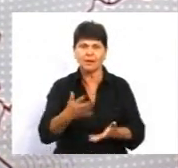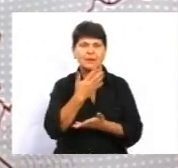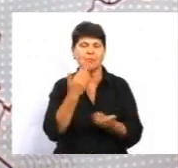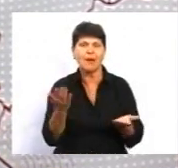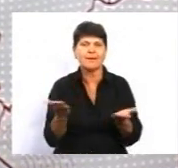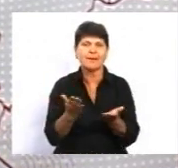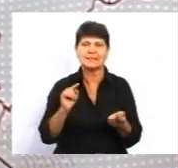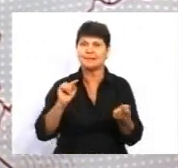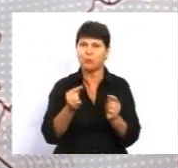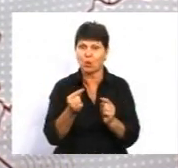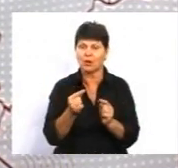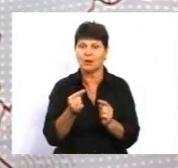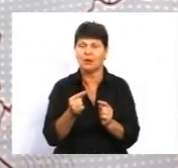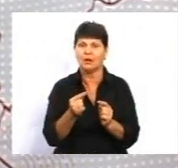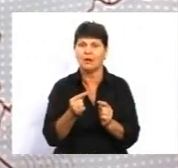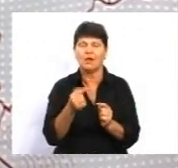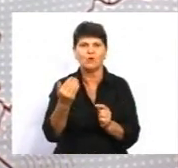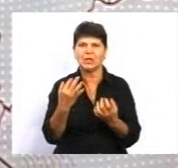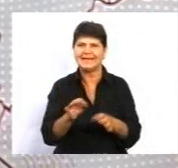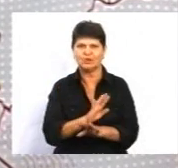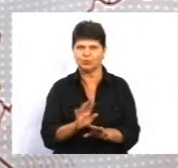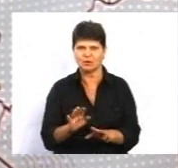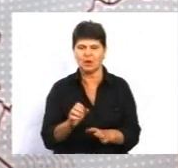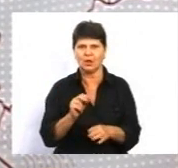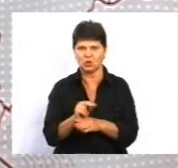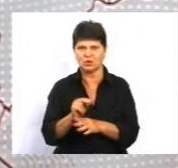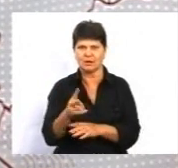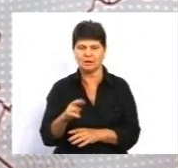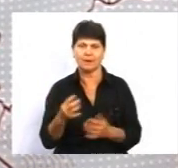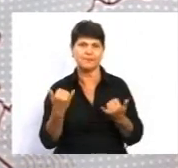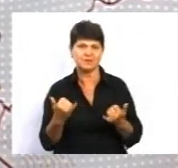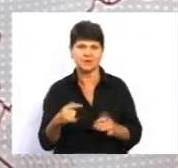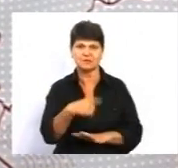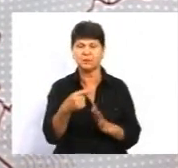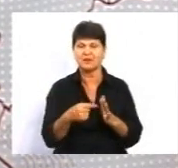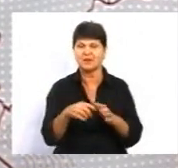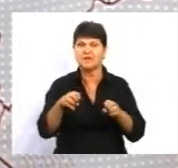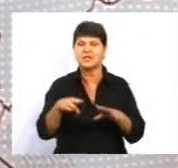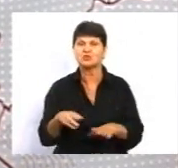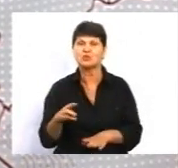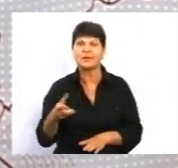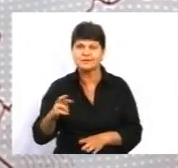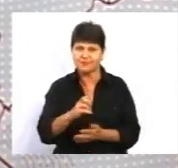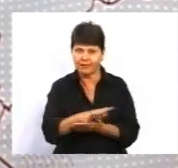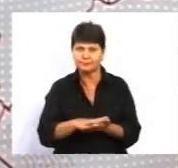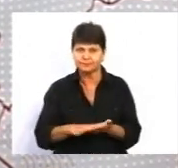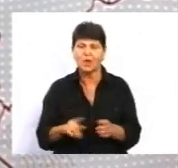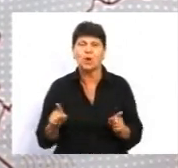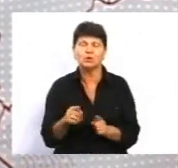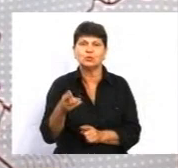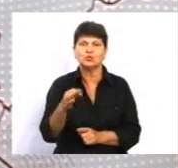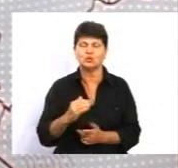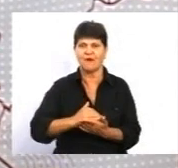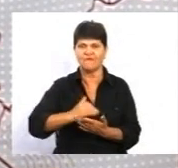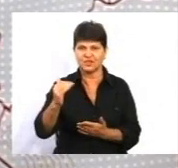протипоказань, вони не допускаються до занять. Зараз це питання вирішується, тому що вищим